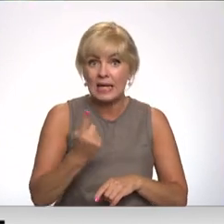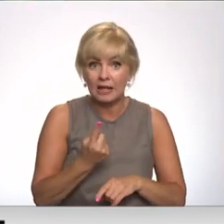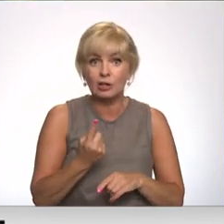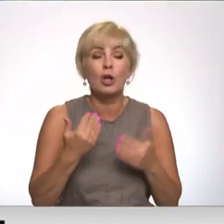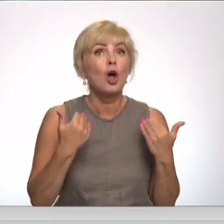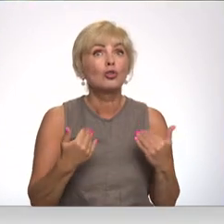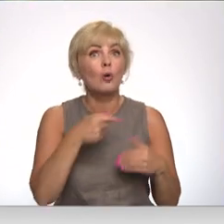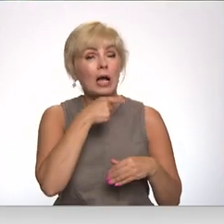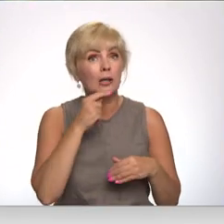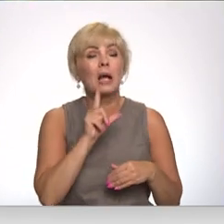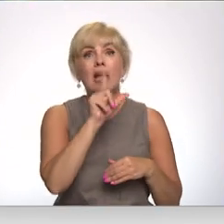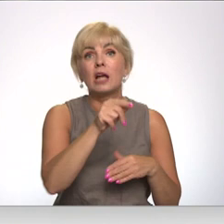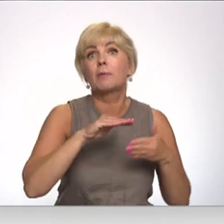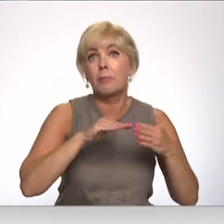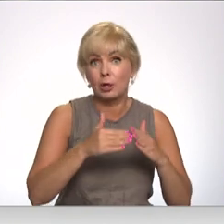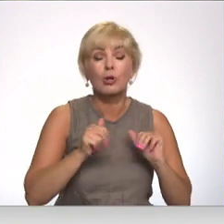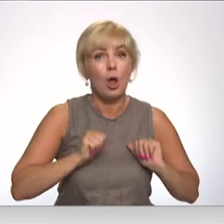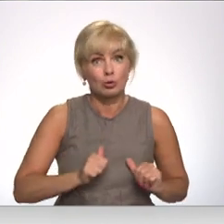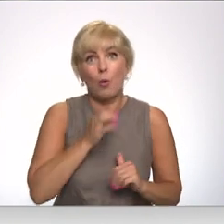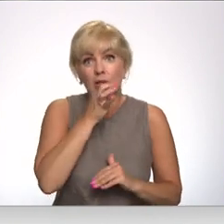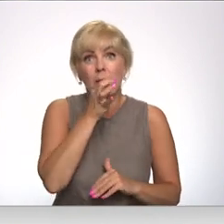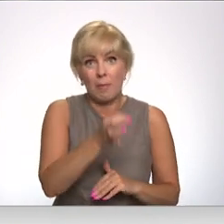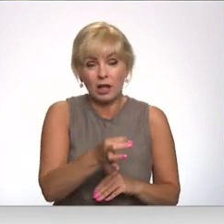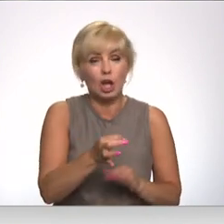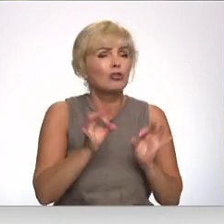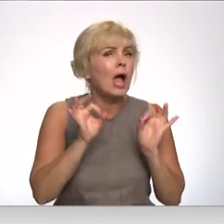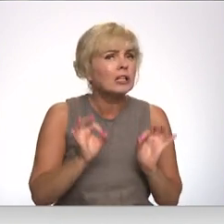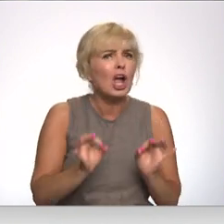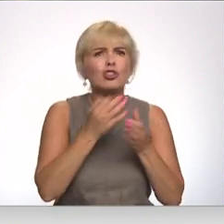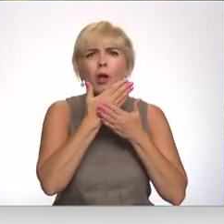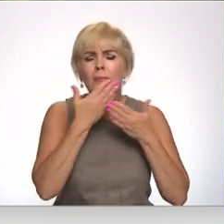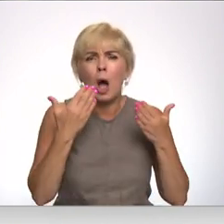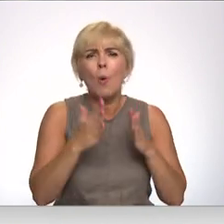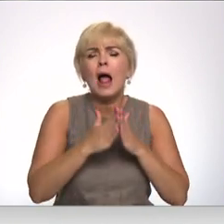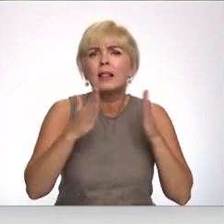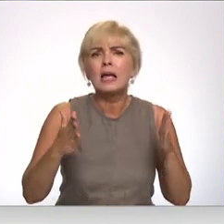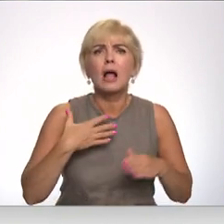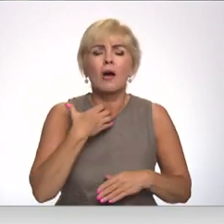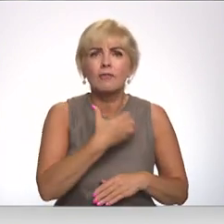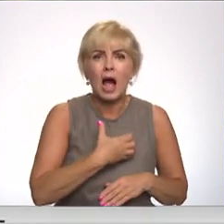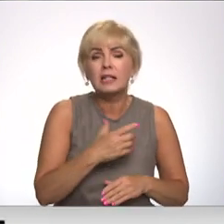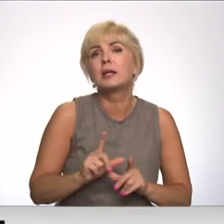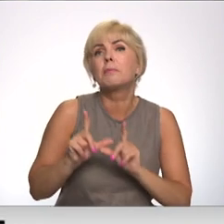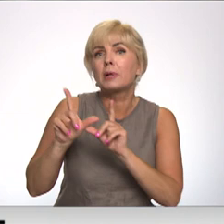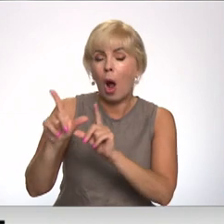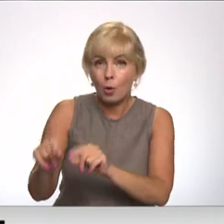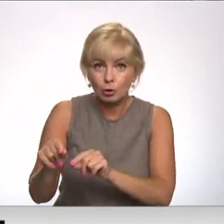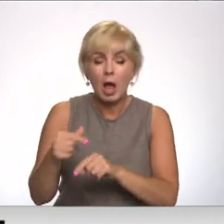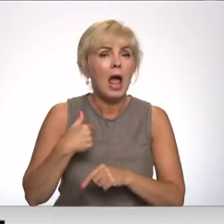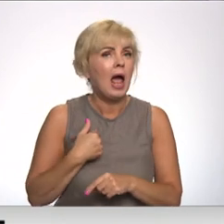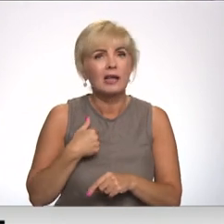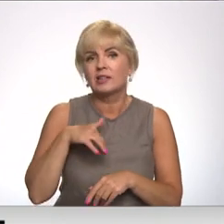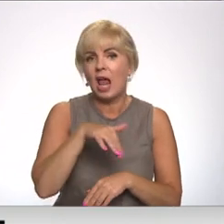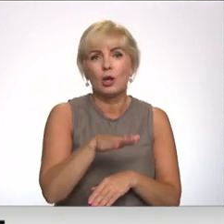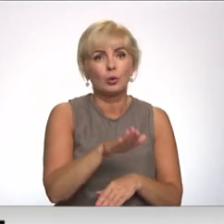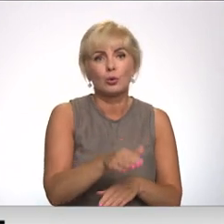šodien gribētu tikt uz pilsēt, es godīgi pateikšu, ja tiešām nav liela vajadzība. Braukt, es nenāktu